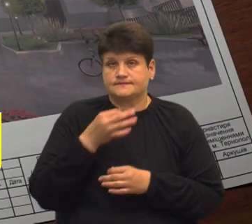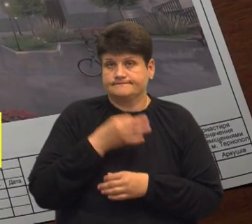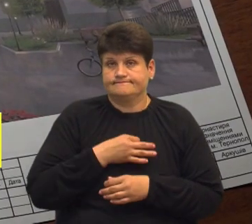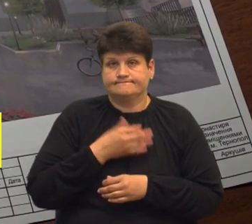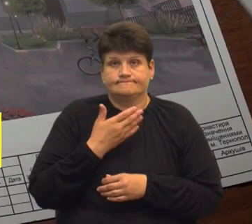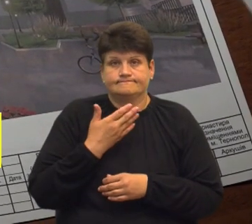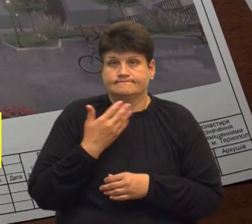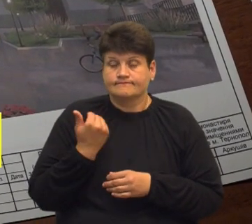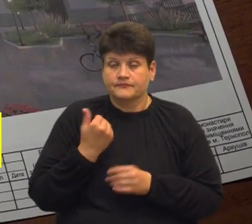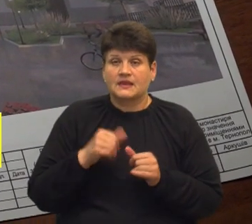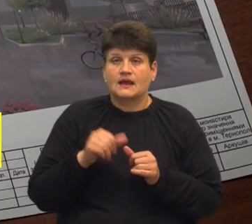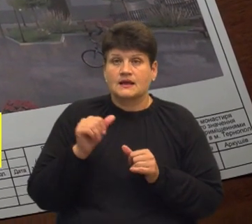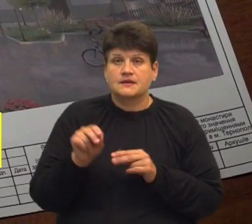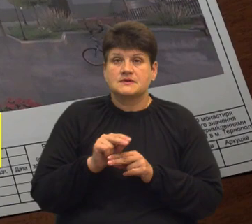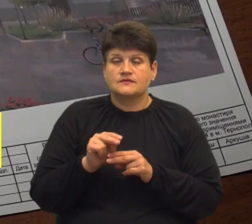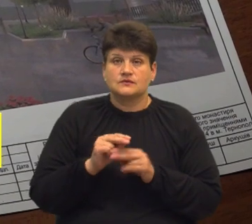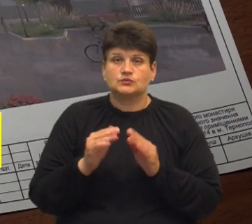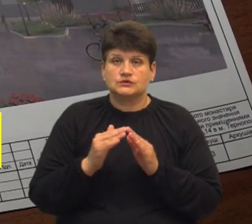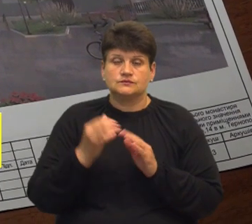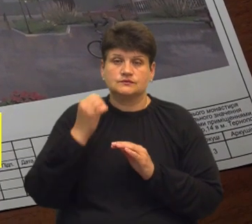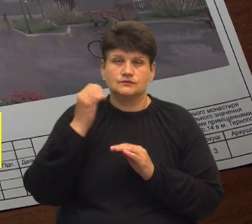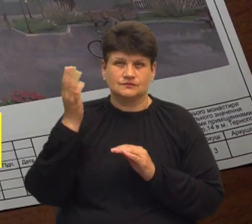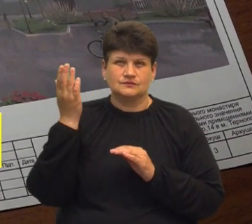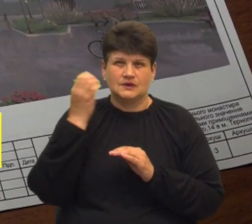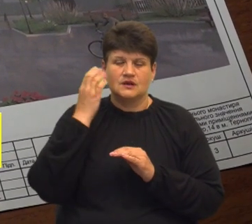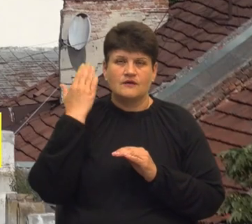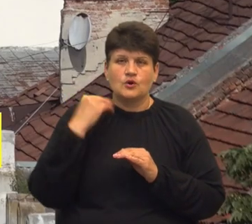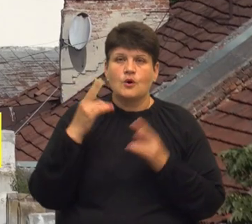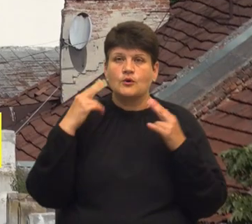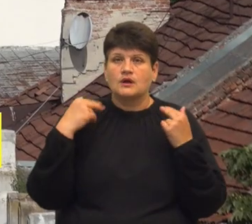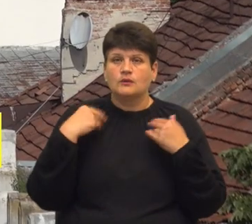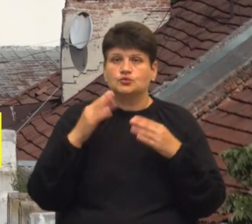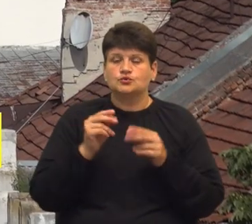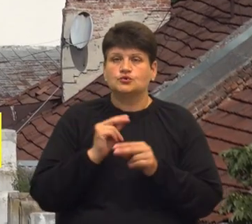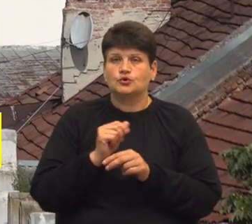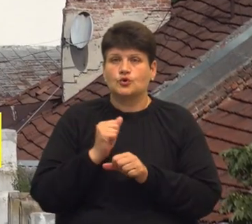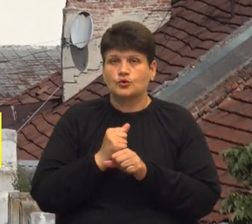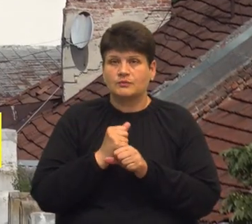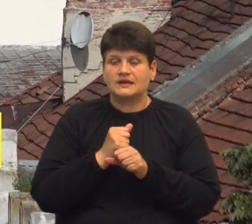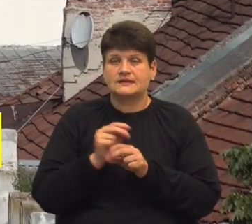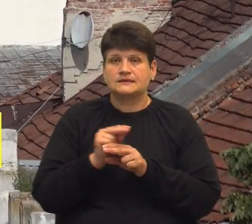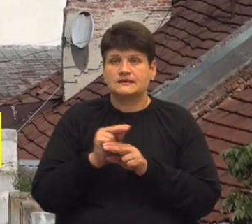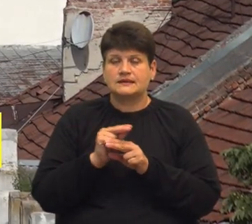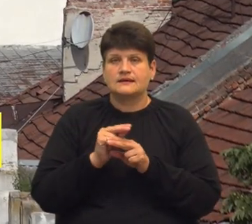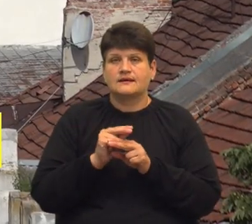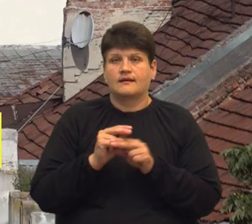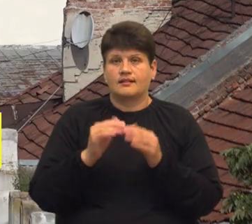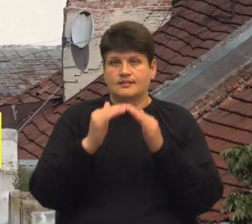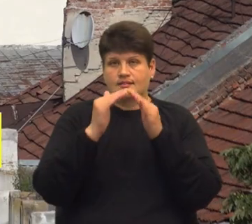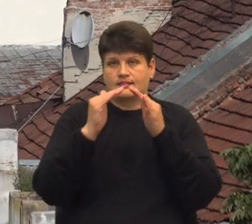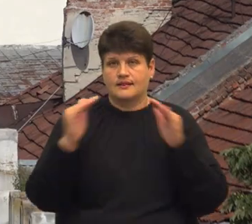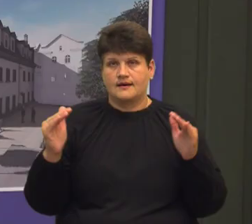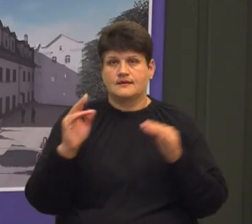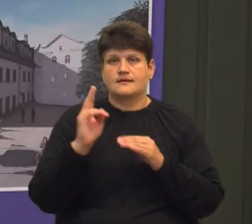Крім реставрації будівлі колишнього домініканського монастиря, робитимуть також реконструкцію даху катедри. Закінчити будівництво